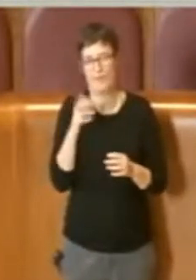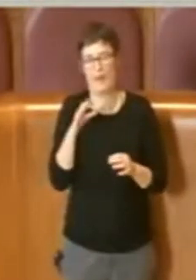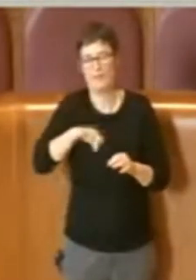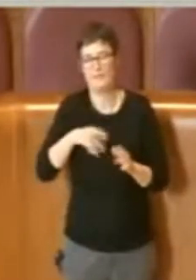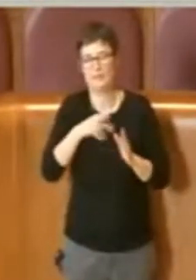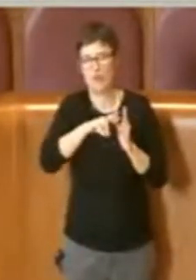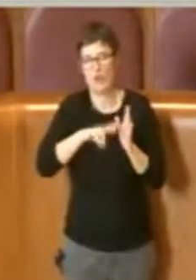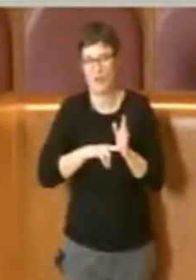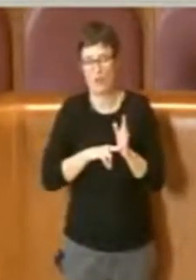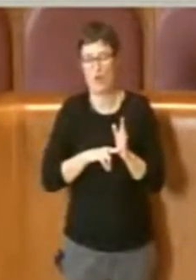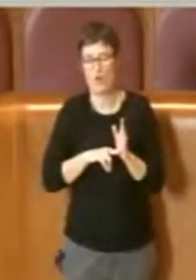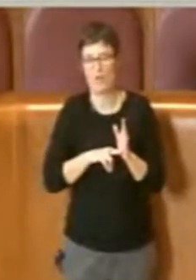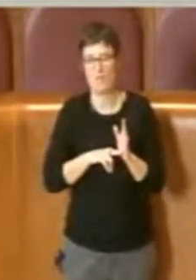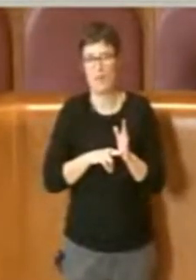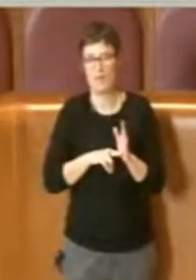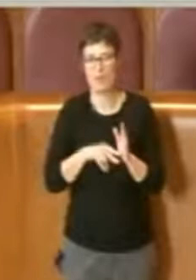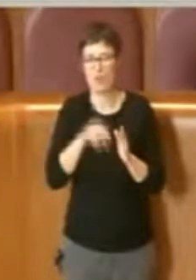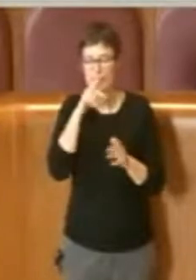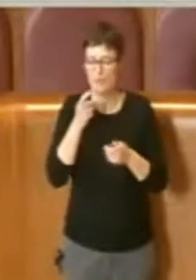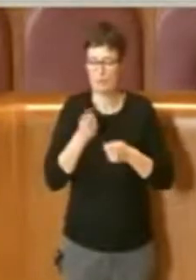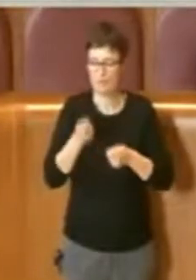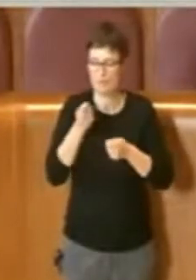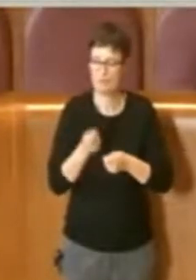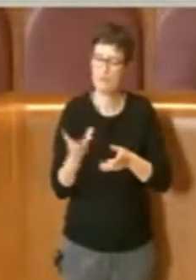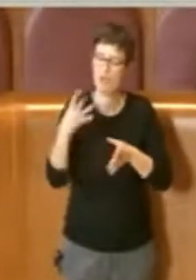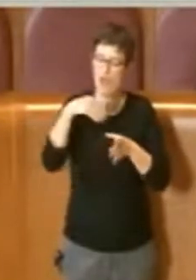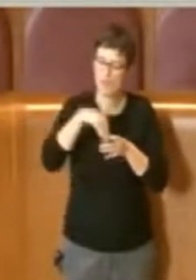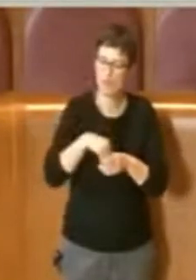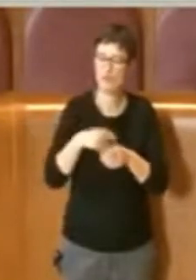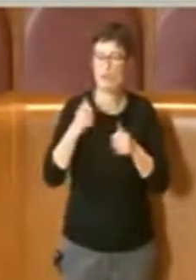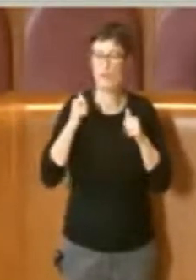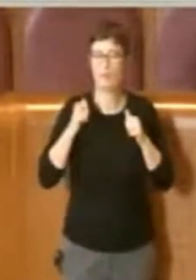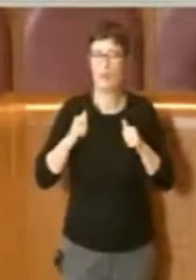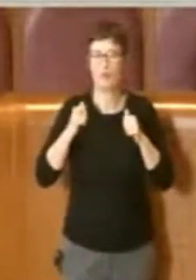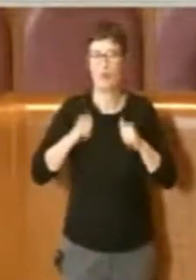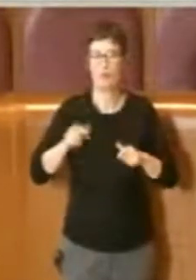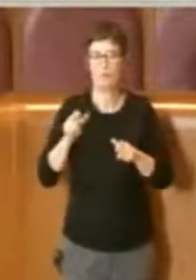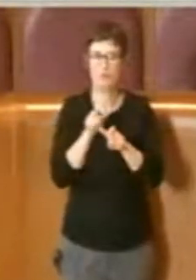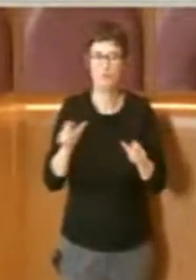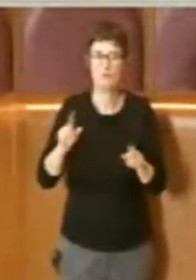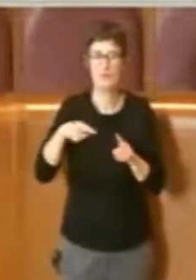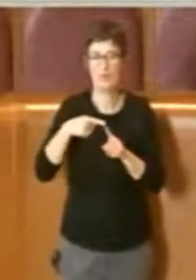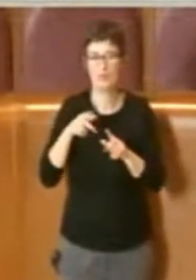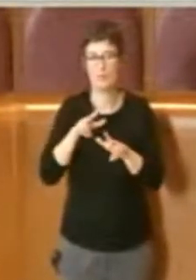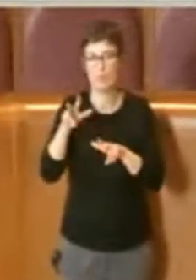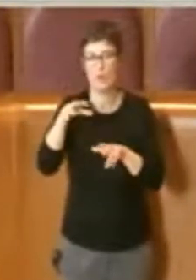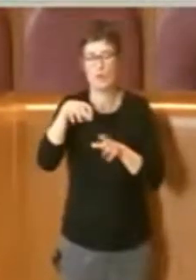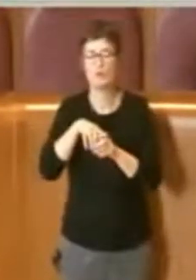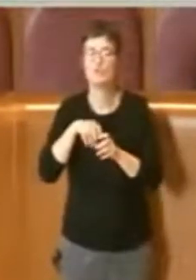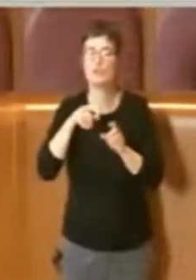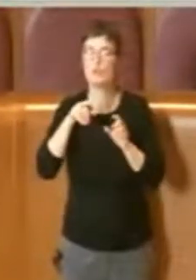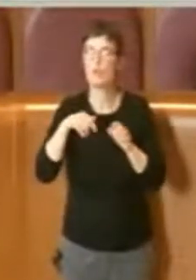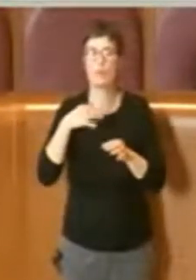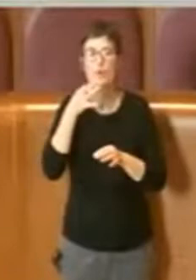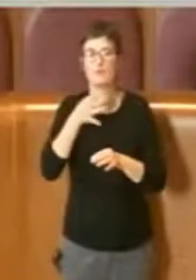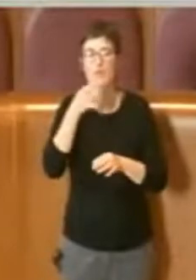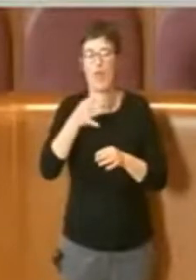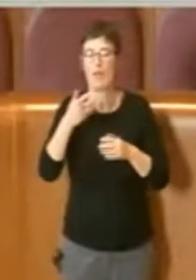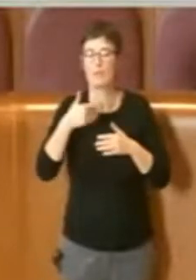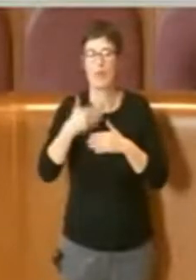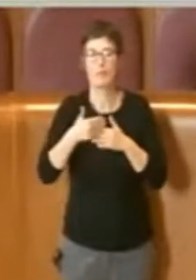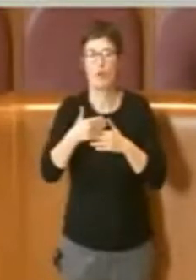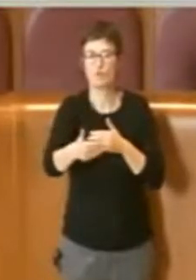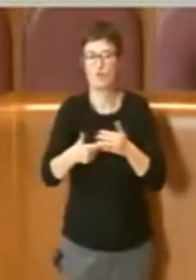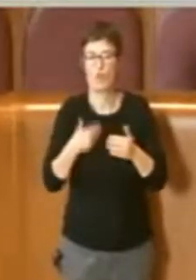promuovere il coinvolgimento ovviamente del municipio e della comunità territoriale in tutte le successive fasi procedurali e progettuali di adozione dei